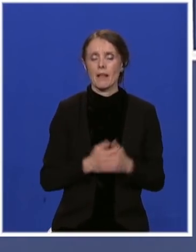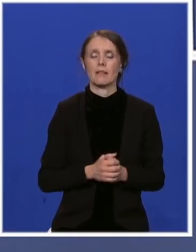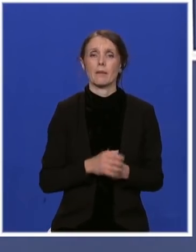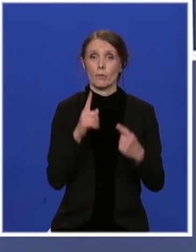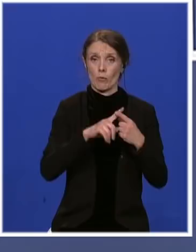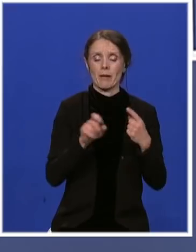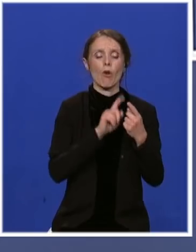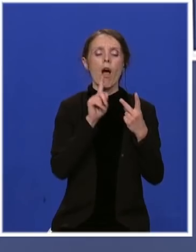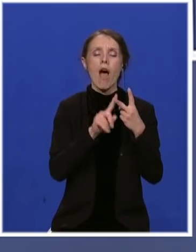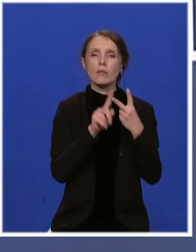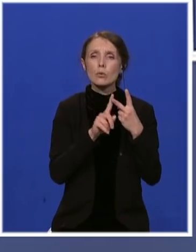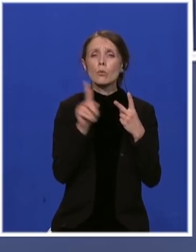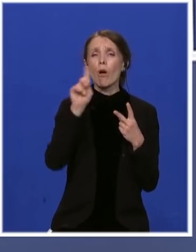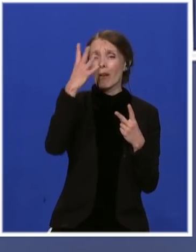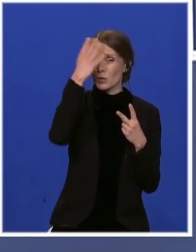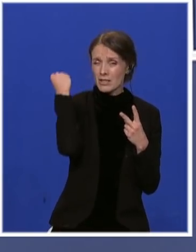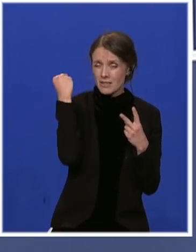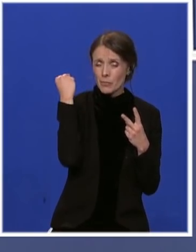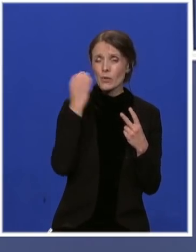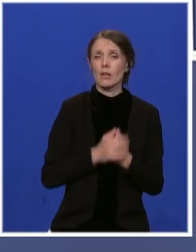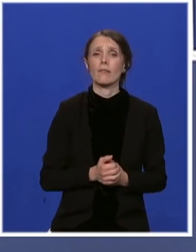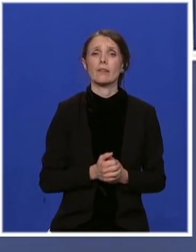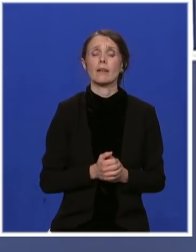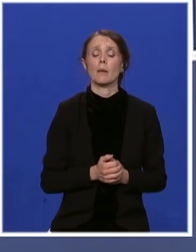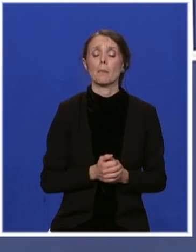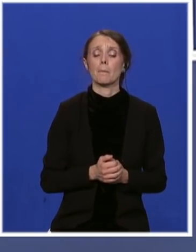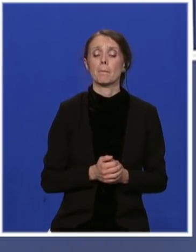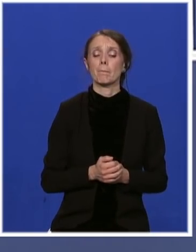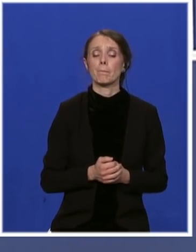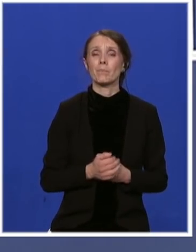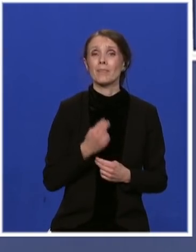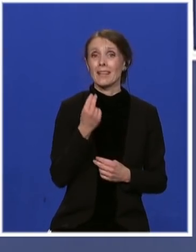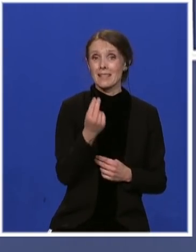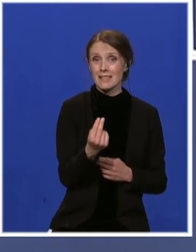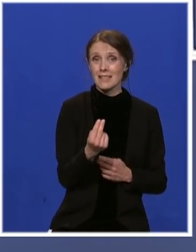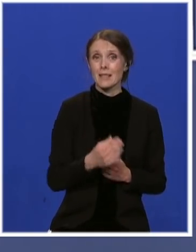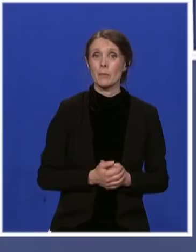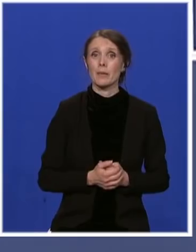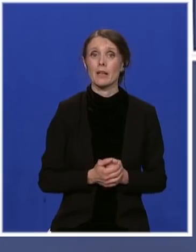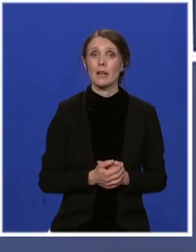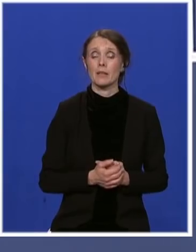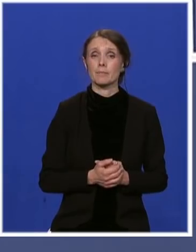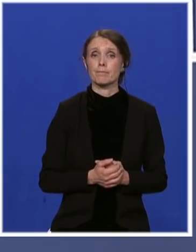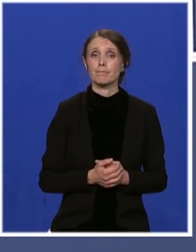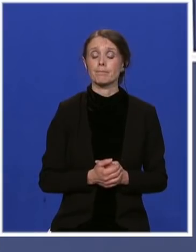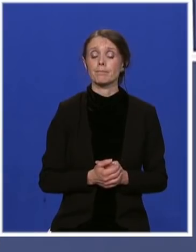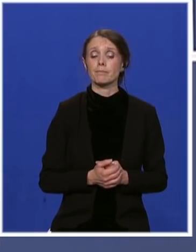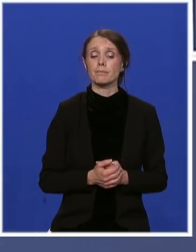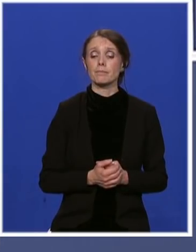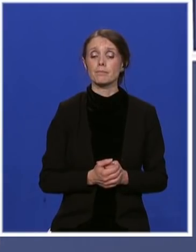nemojte da smetnete sumo još jednu stvar. Srbija će uvek da bude smetnja